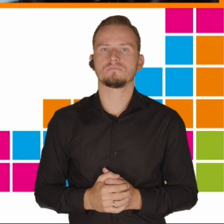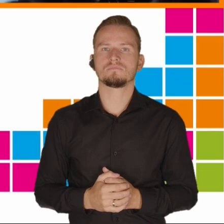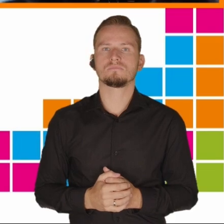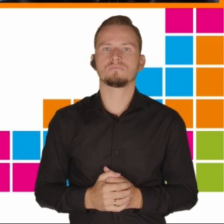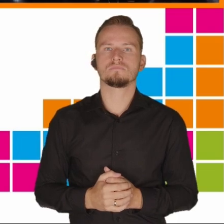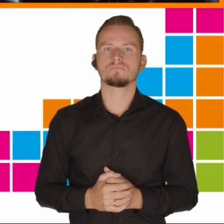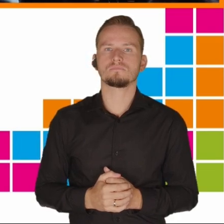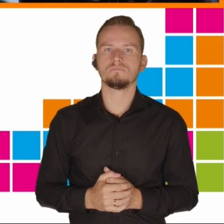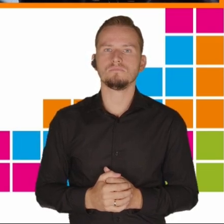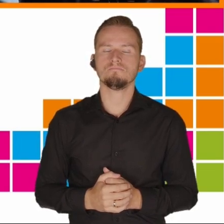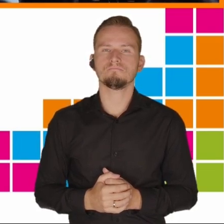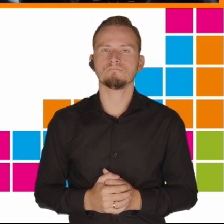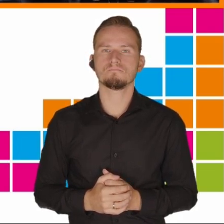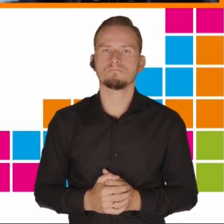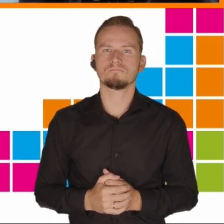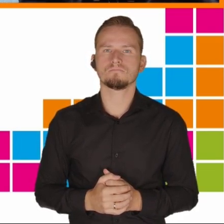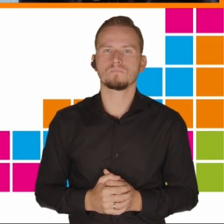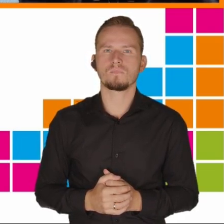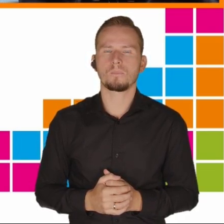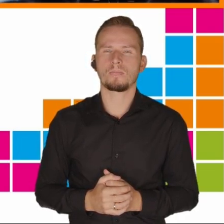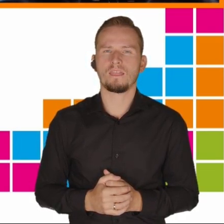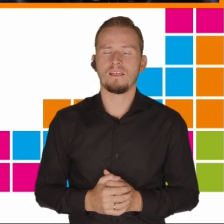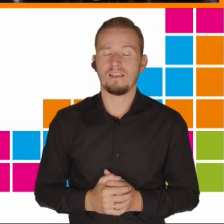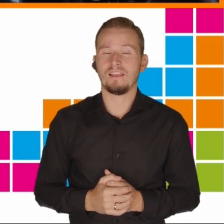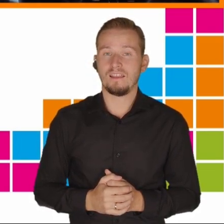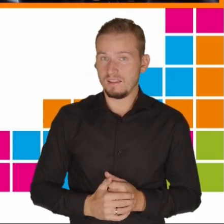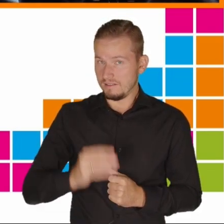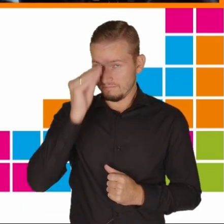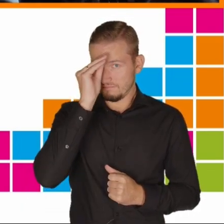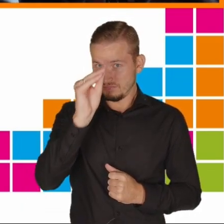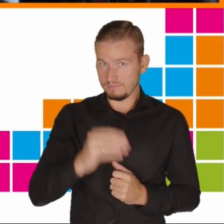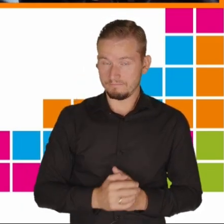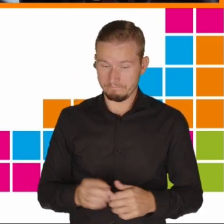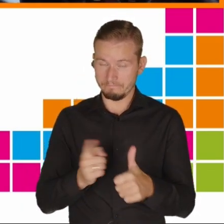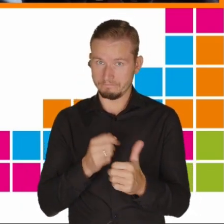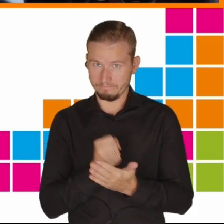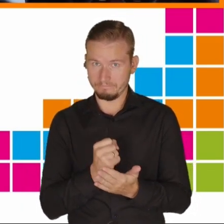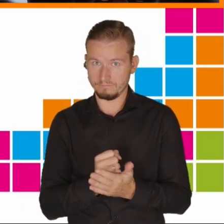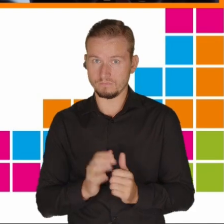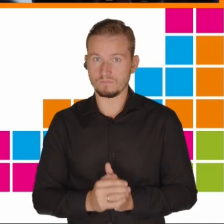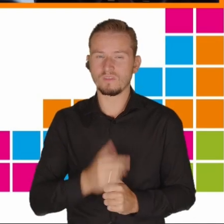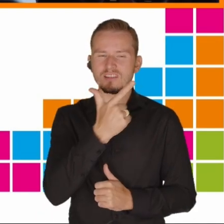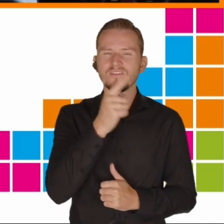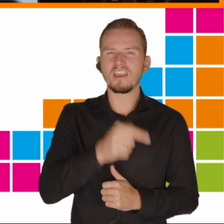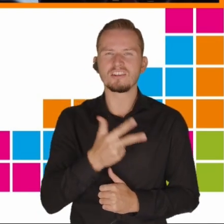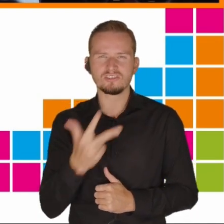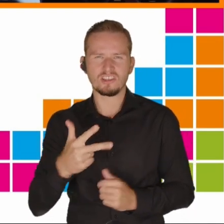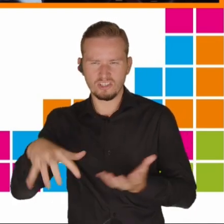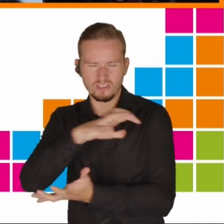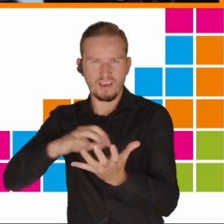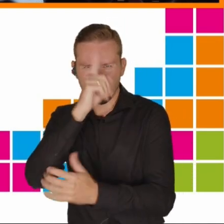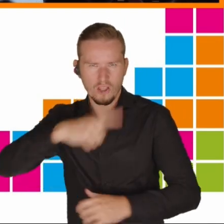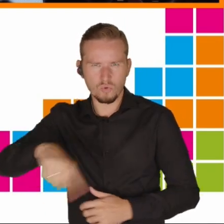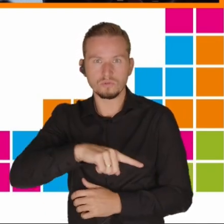Po pierwsze, ponad 2,3 świata ludzkiej populacji na świecie ma